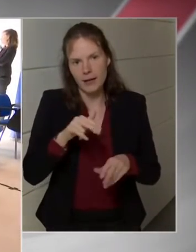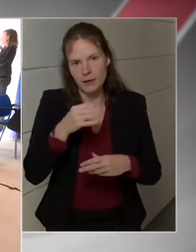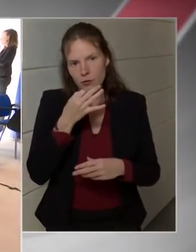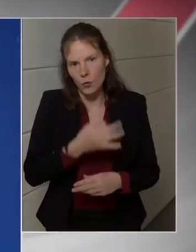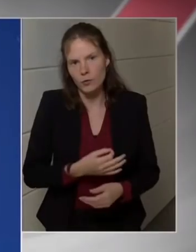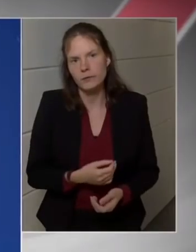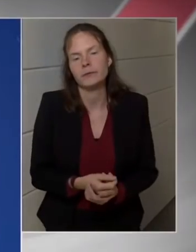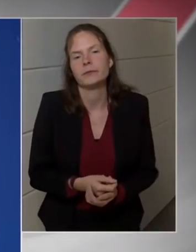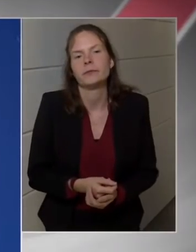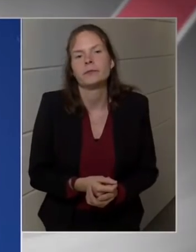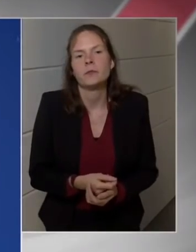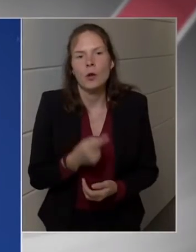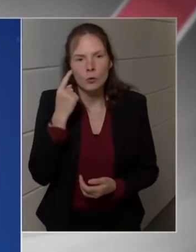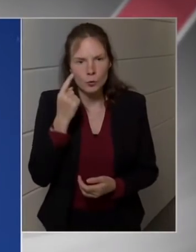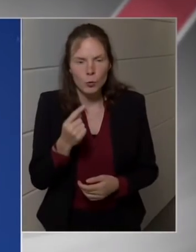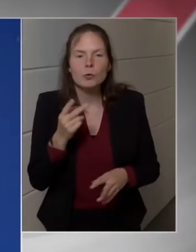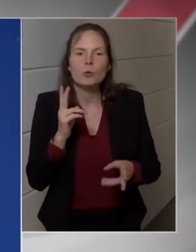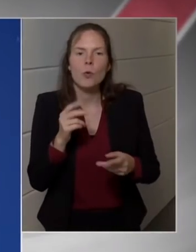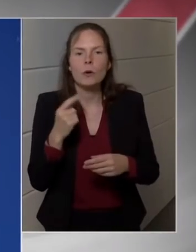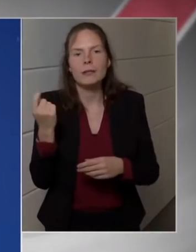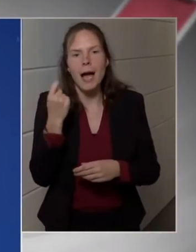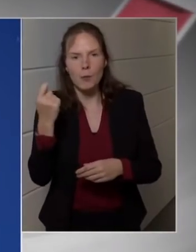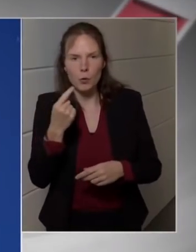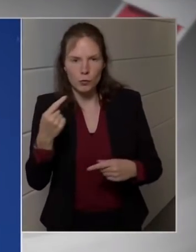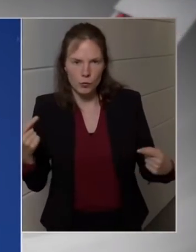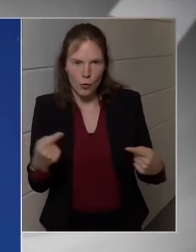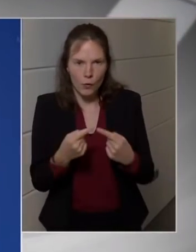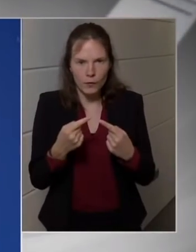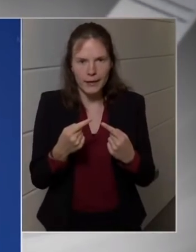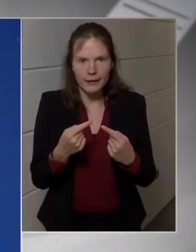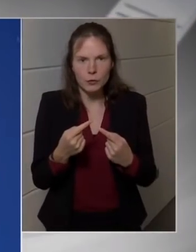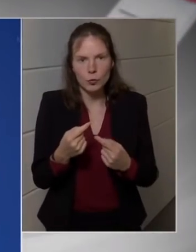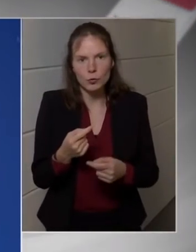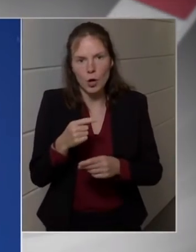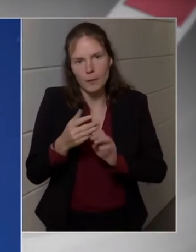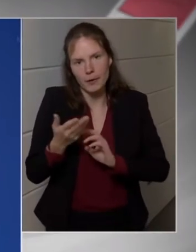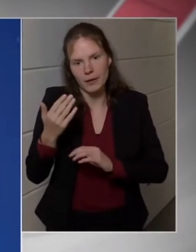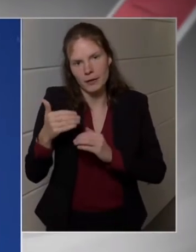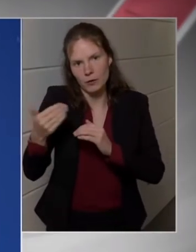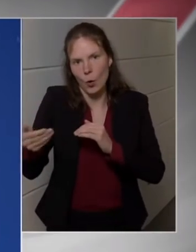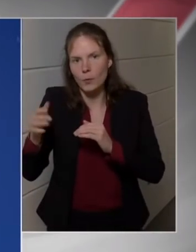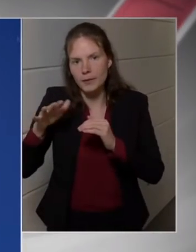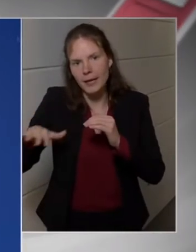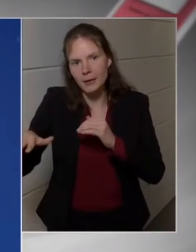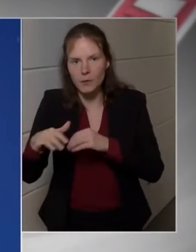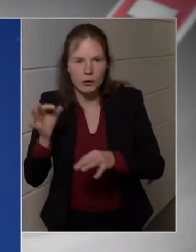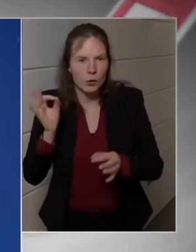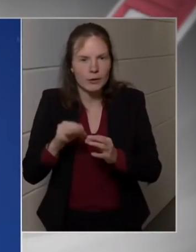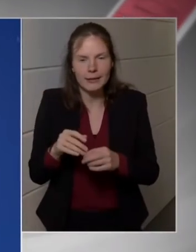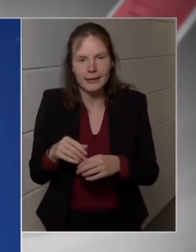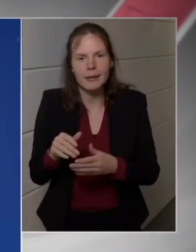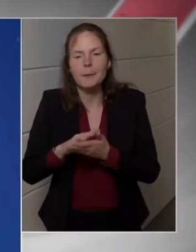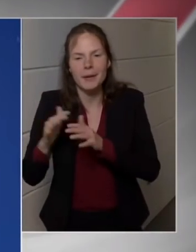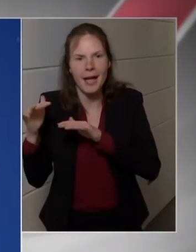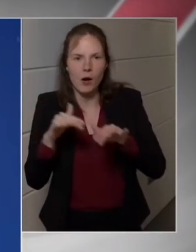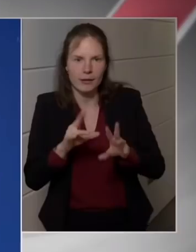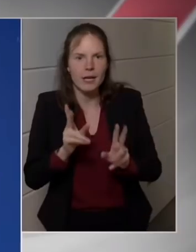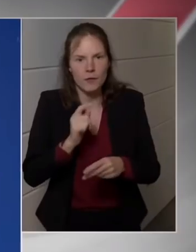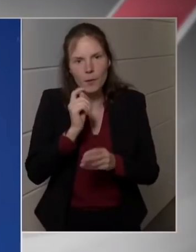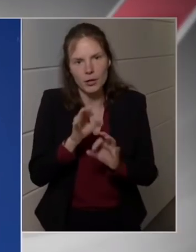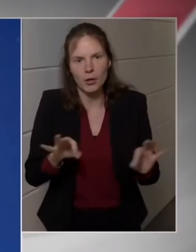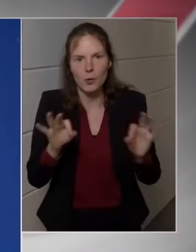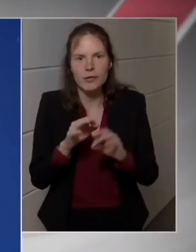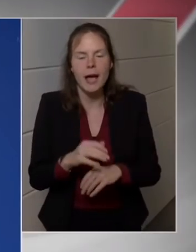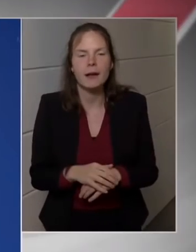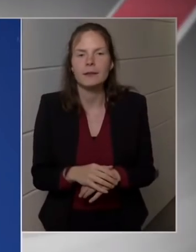a kormány, és már is két ülést tartott. Az első ülésen kett délután a veszélyhelyzet elrendeléséről döntött.